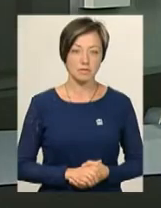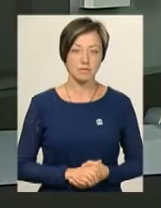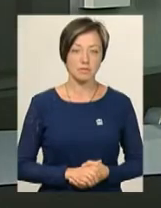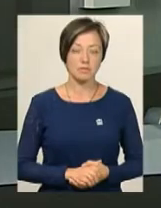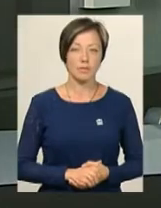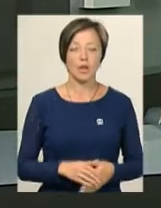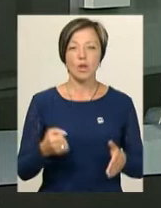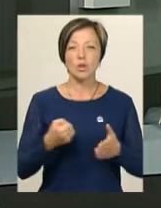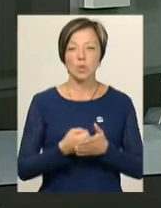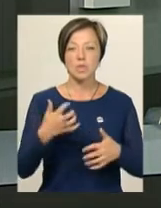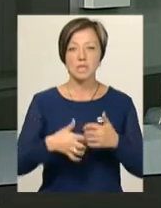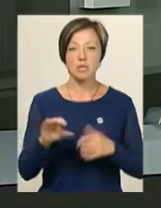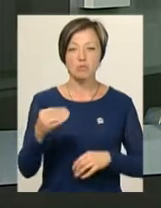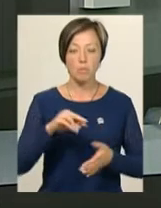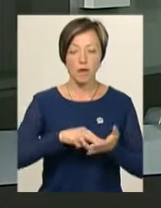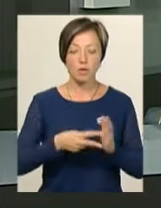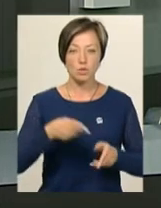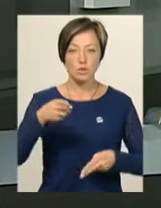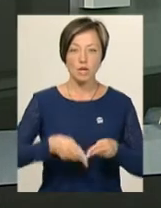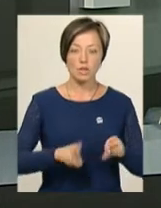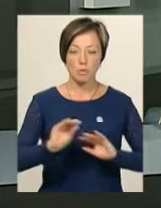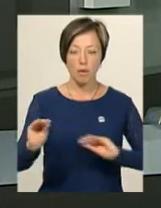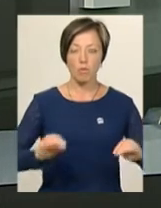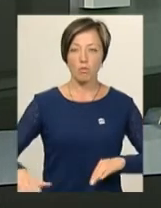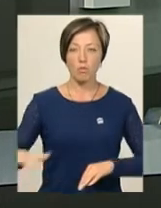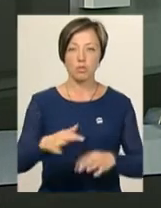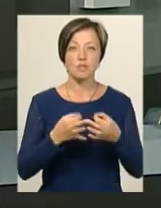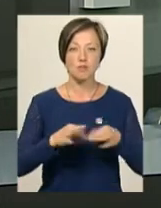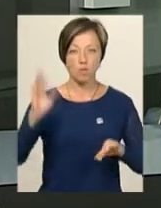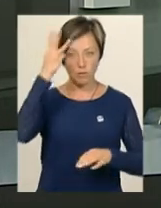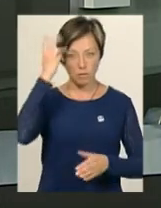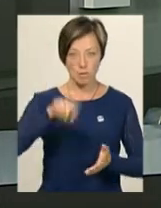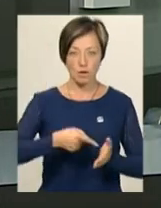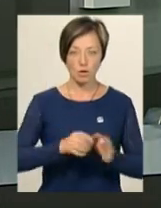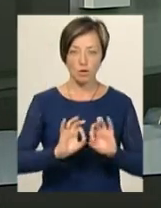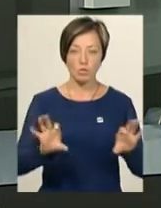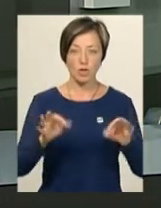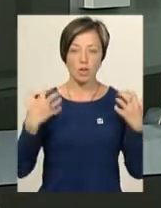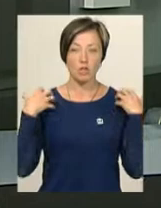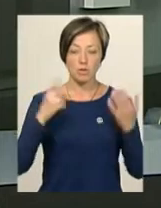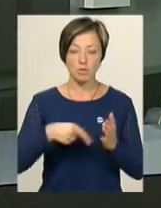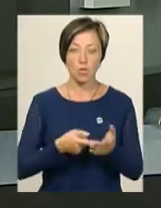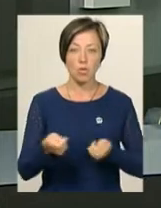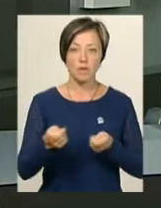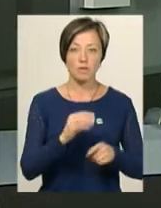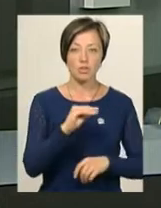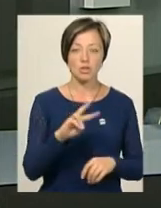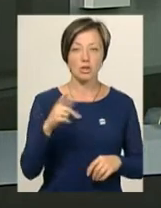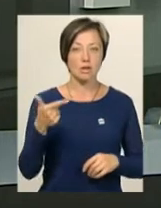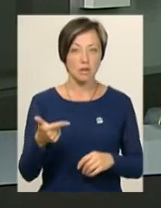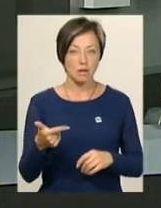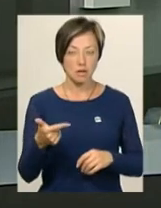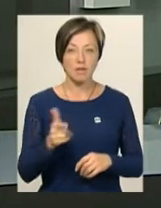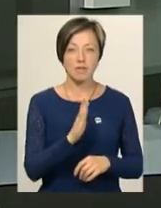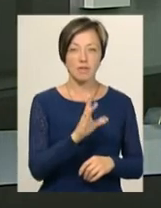До середини жовтня планують закінчити благоустрій Площі Свободи в обласному центрі, розповів начальник міського управління житлово-комунального